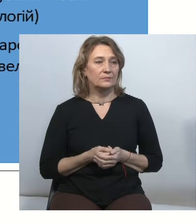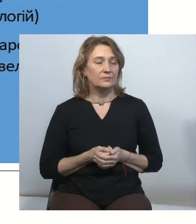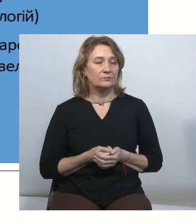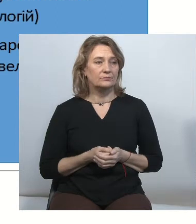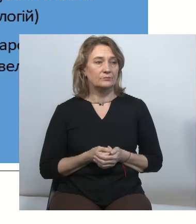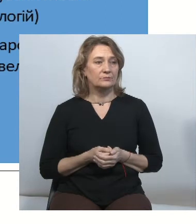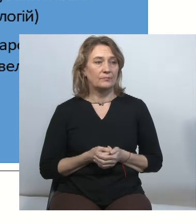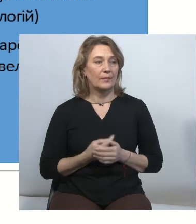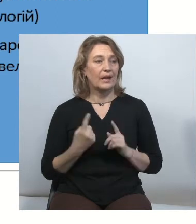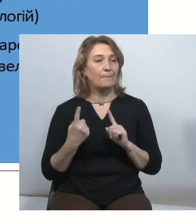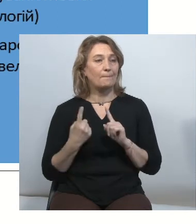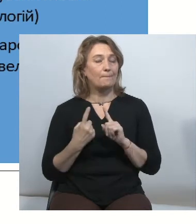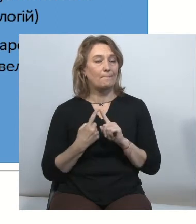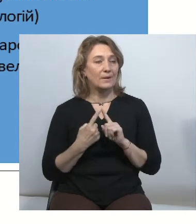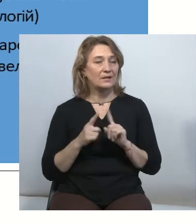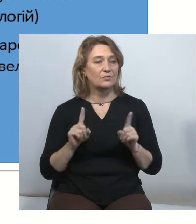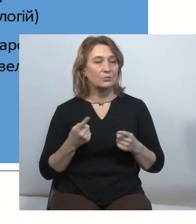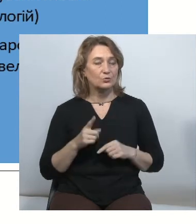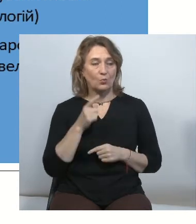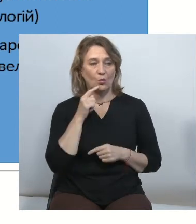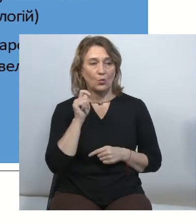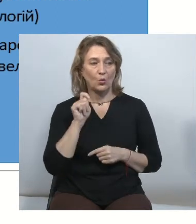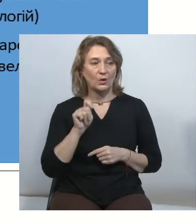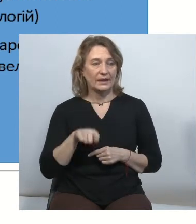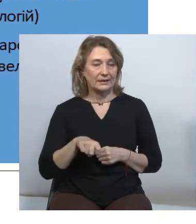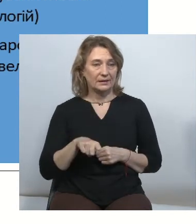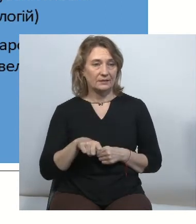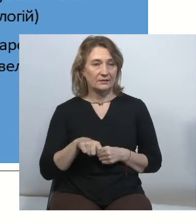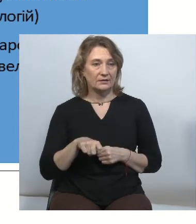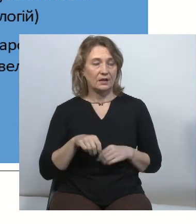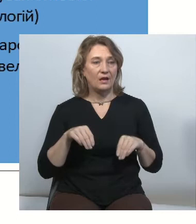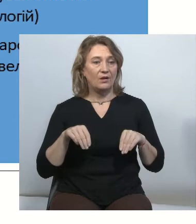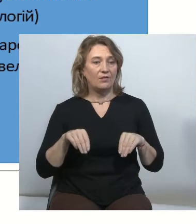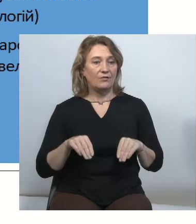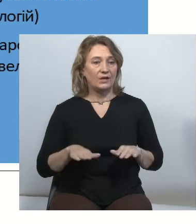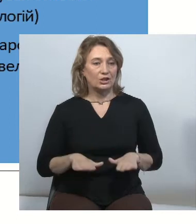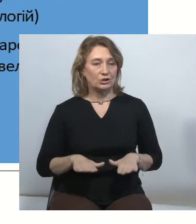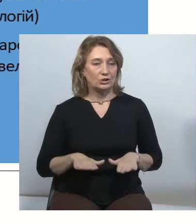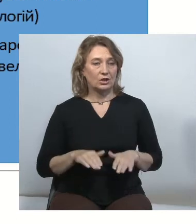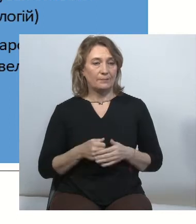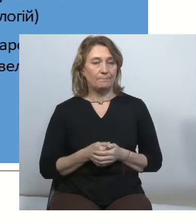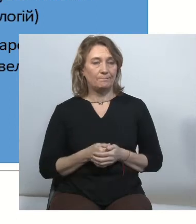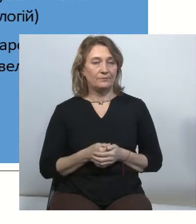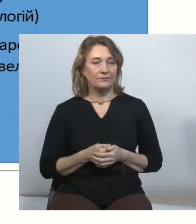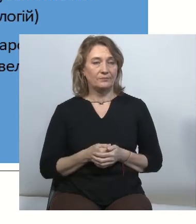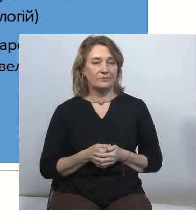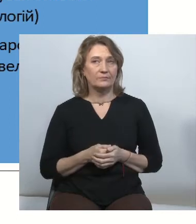Отже, перш за все, чому Україна вирішила змінити свої